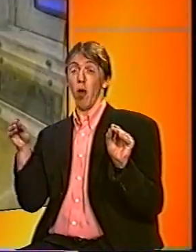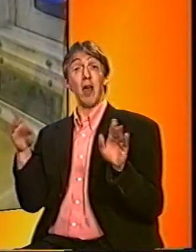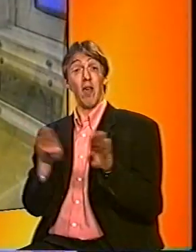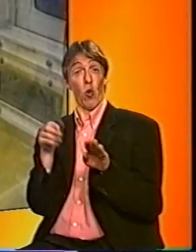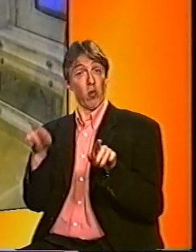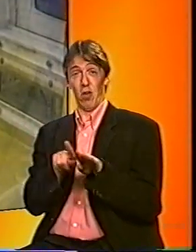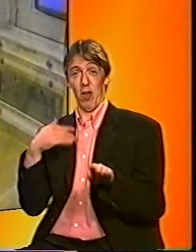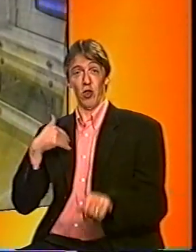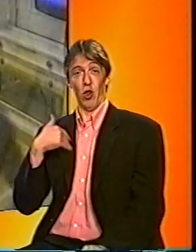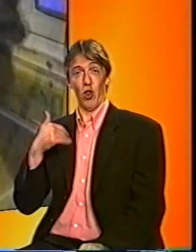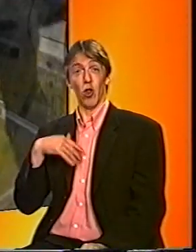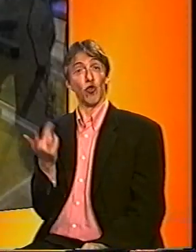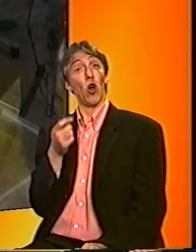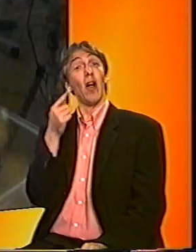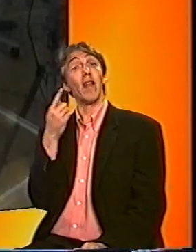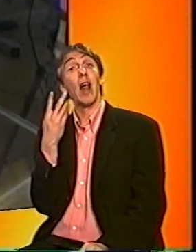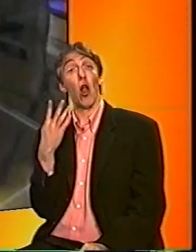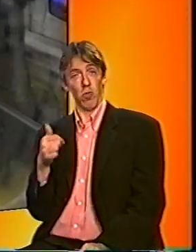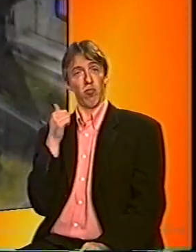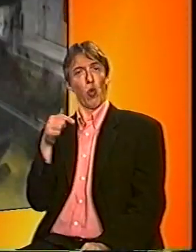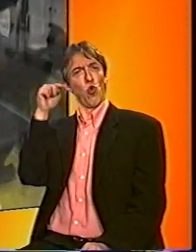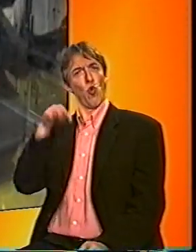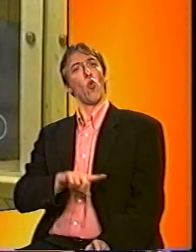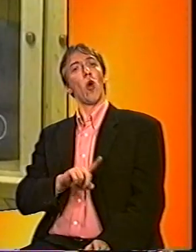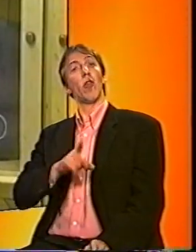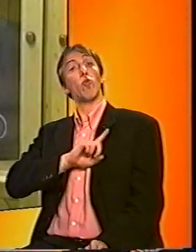Tellen gaat dus goed. Nu zijn woorden aan de beurt.